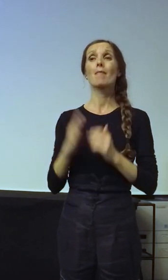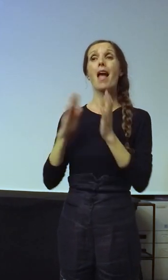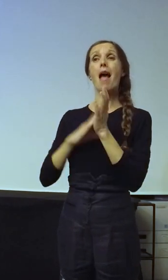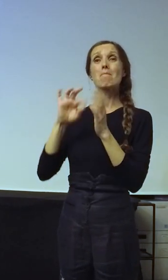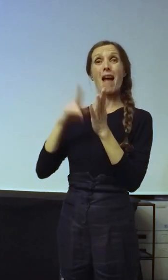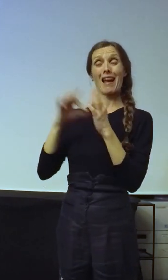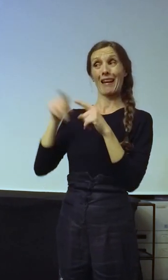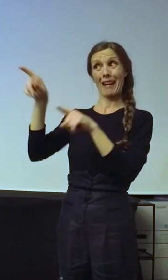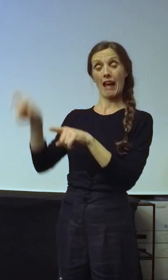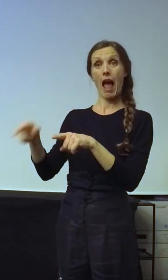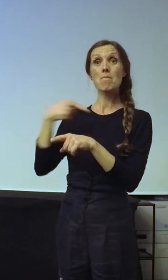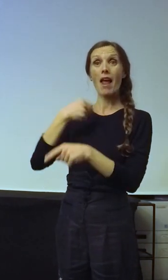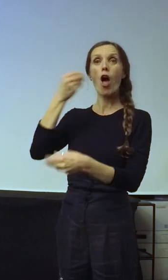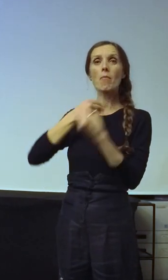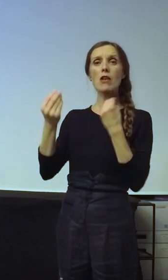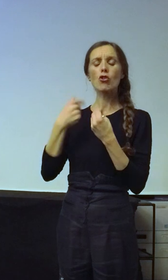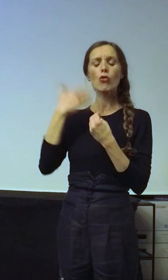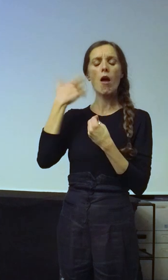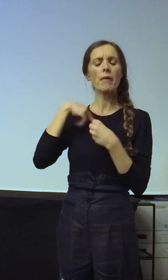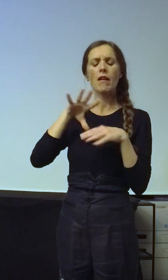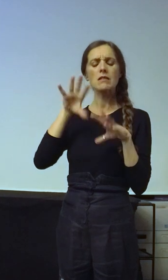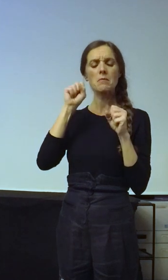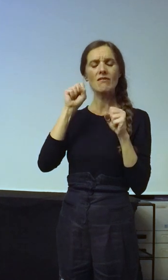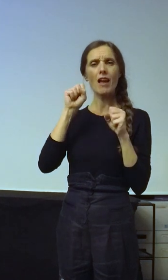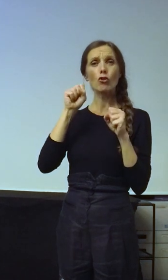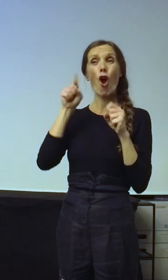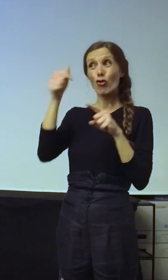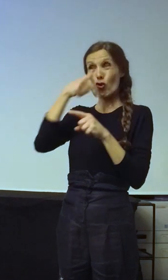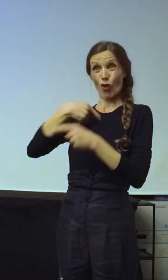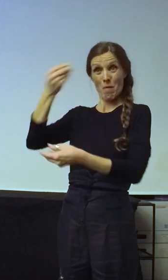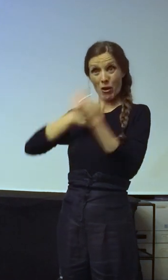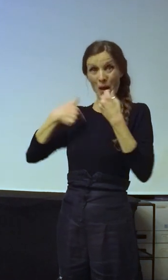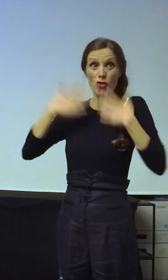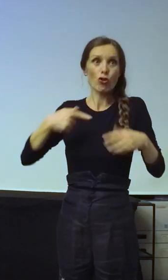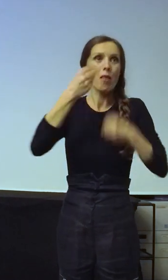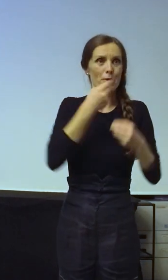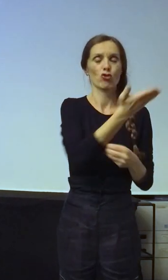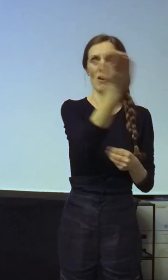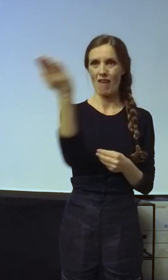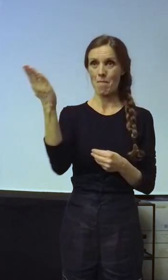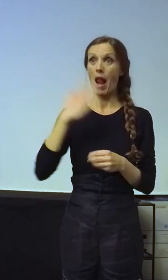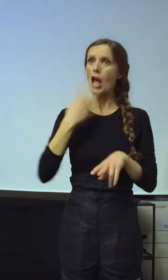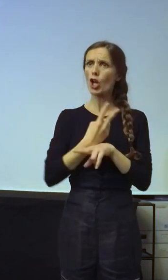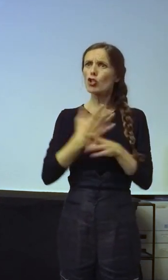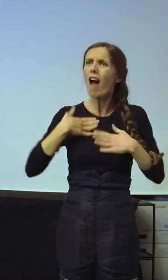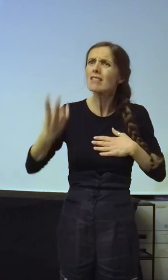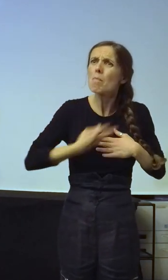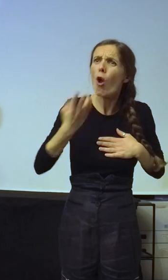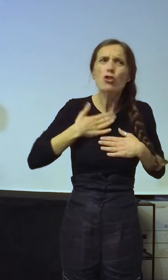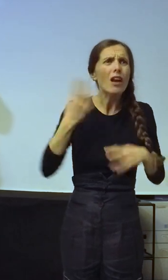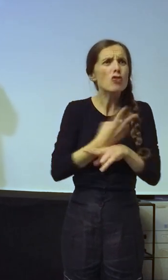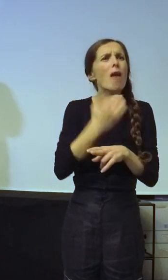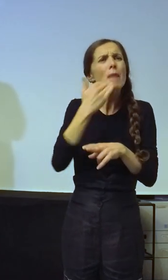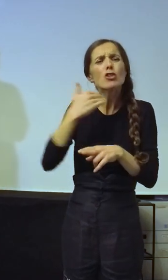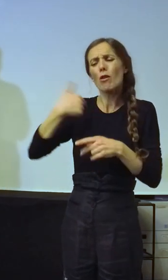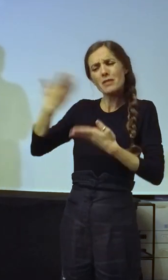Marina mi je objasnila nešto što nisam shvatao i o čemu, u stvari, želim da vam pričam večeras. Naša država, kojom se ja ponosim, bez